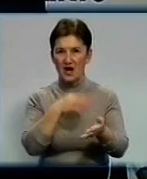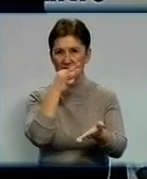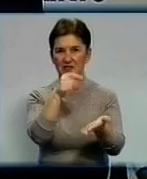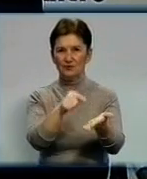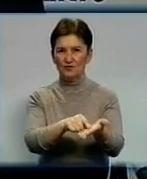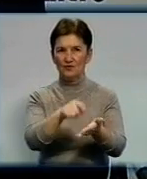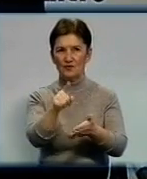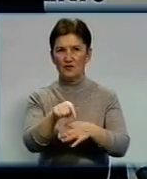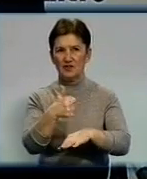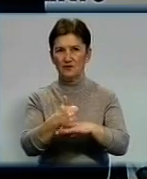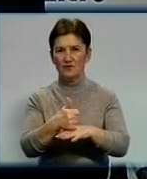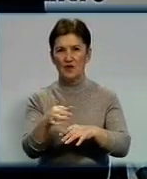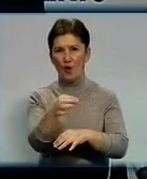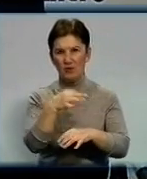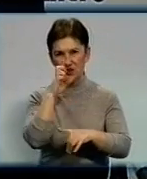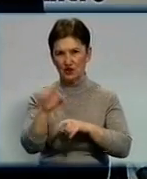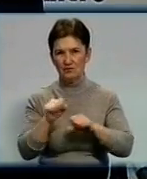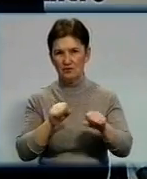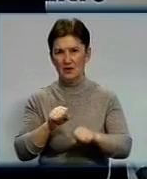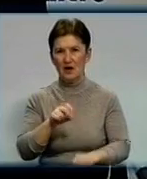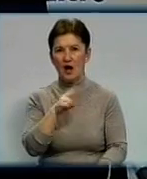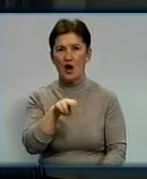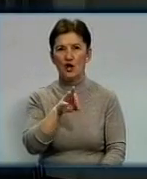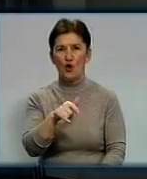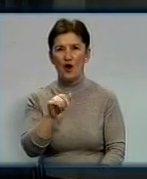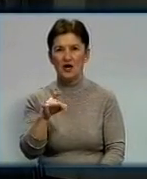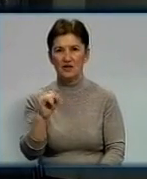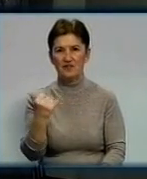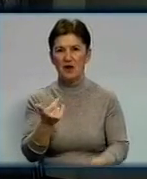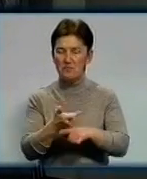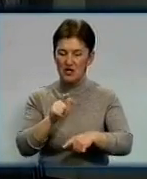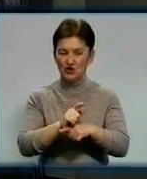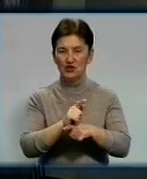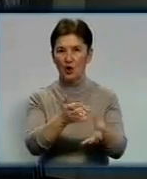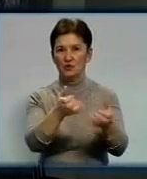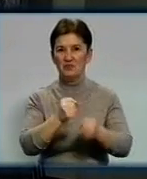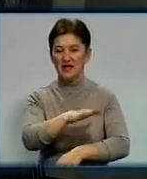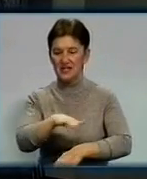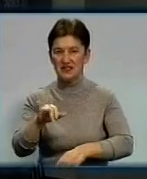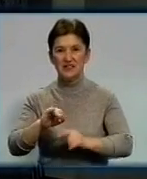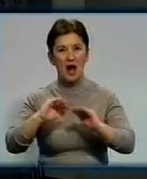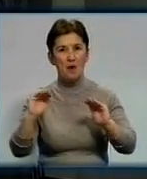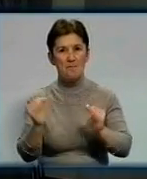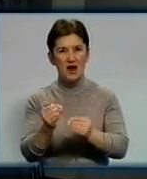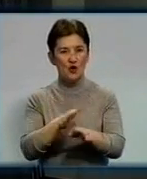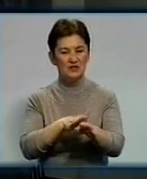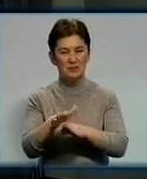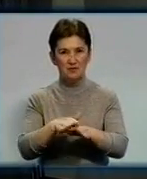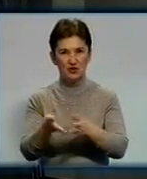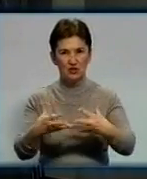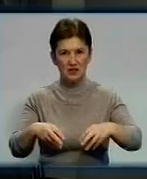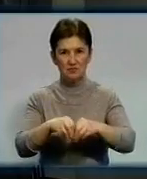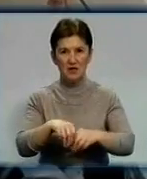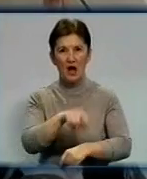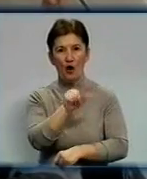соціального захисту населення в держадміністрації Олександр Догаров. Тепер більше отримуватимуть діти з малозабезпечених сімей, особи, що втратили